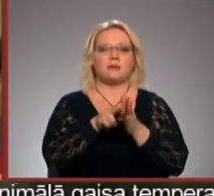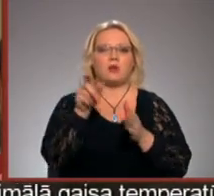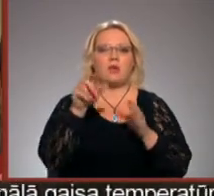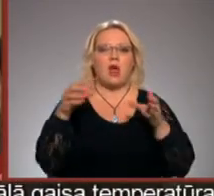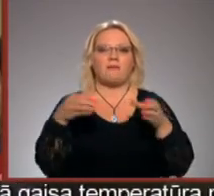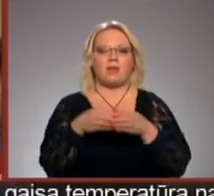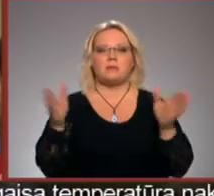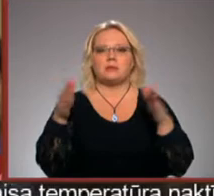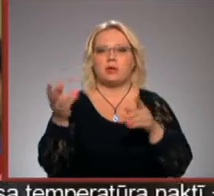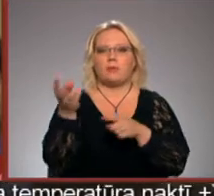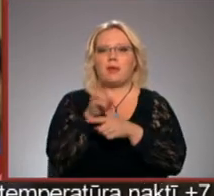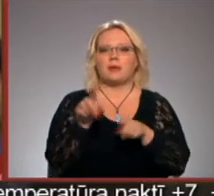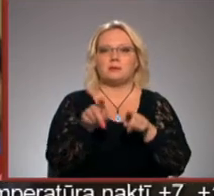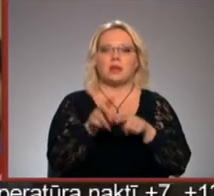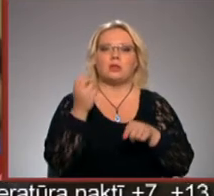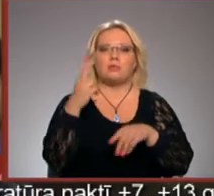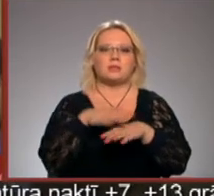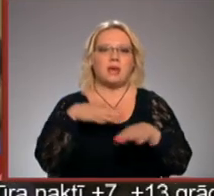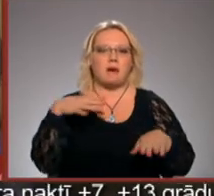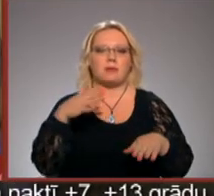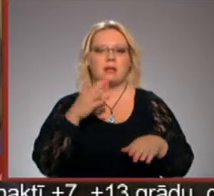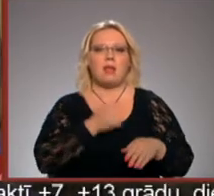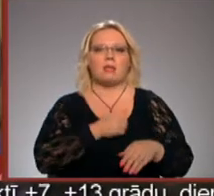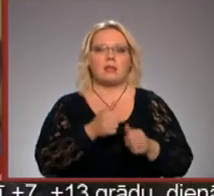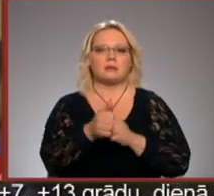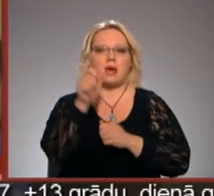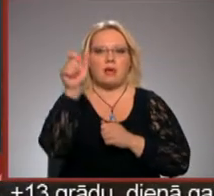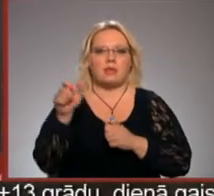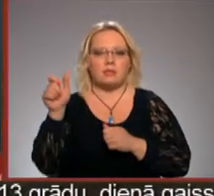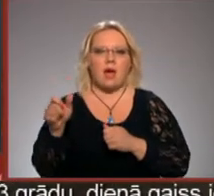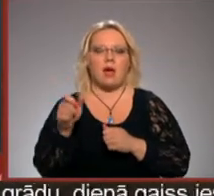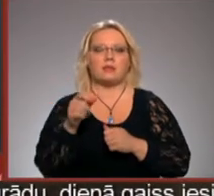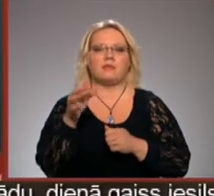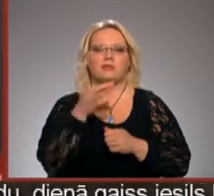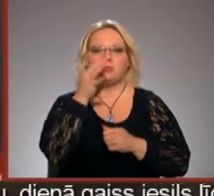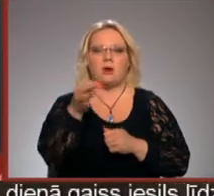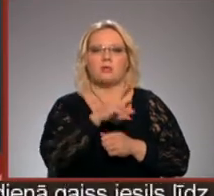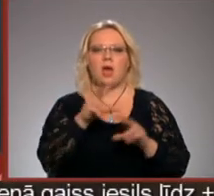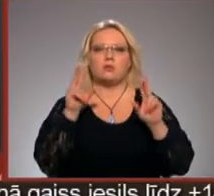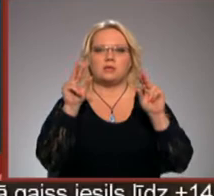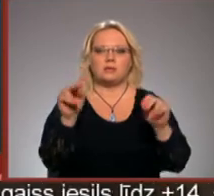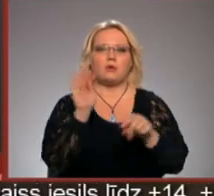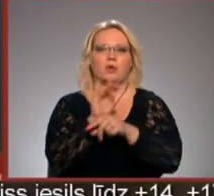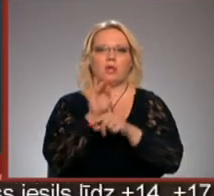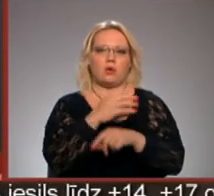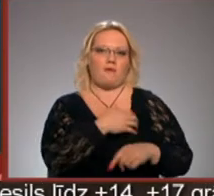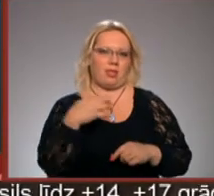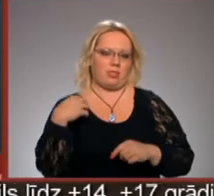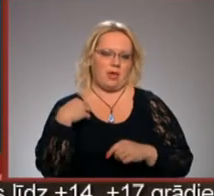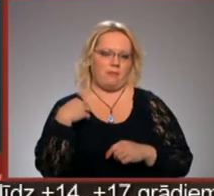apvienības sēdus, kuru bija ieradušies arī 12. saimas Latgales kandidāti, Antons Kaļa izpauda savu neaustacību un kritiku valdībai.